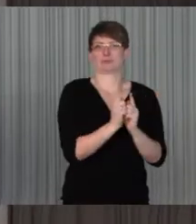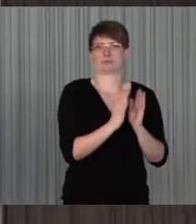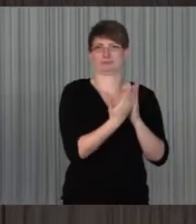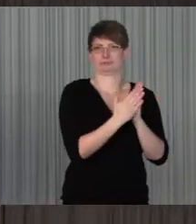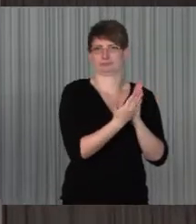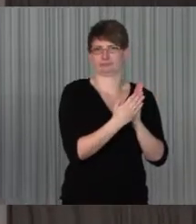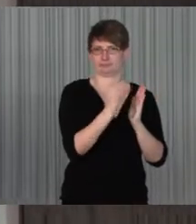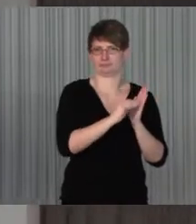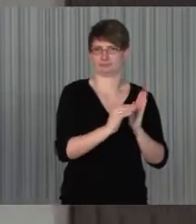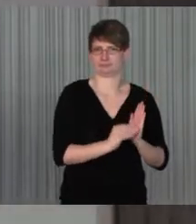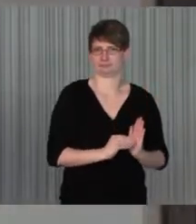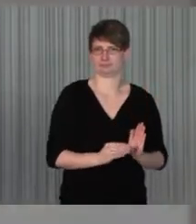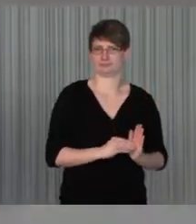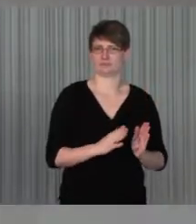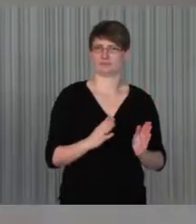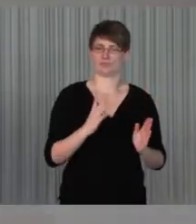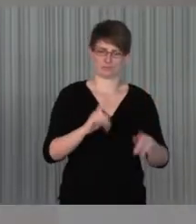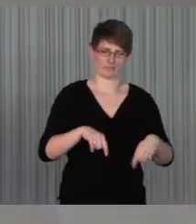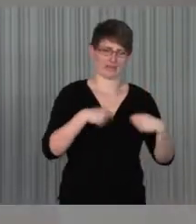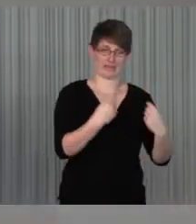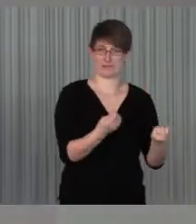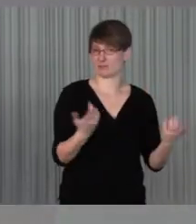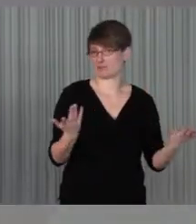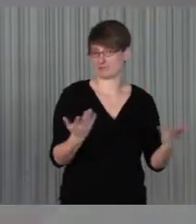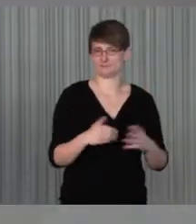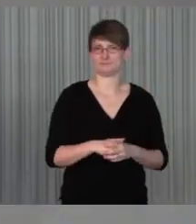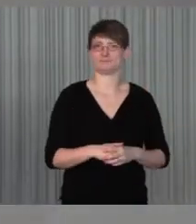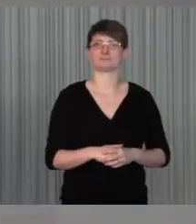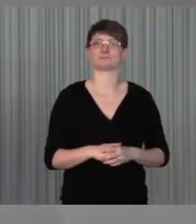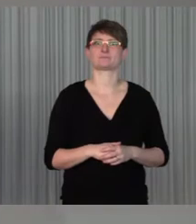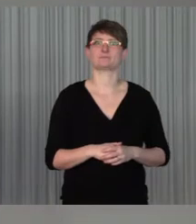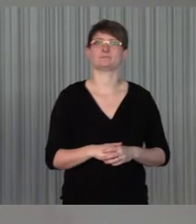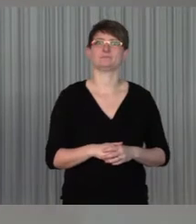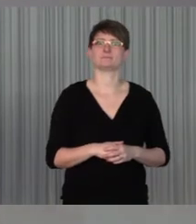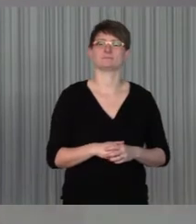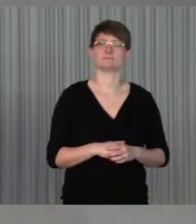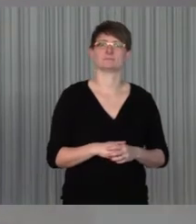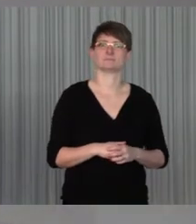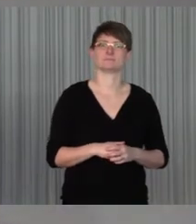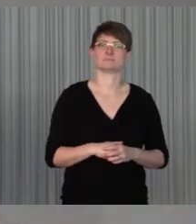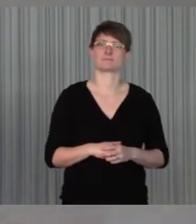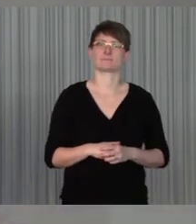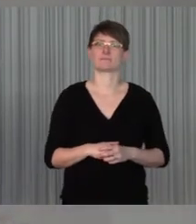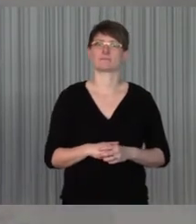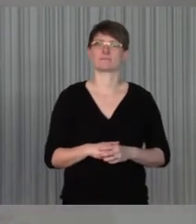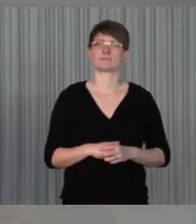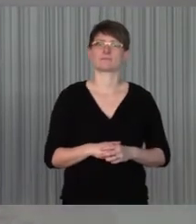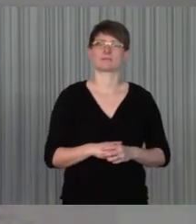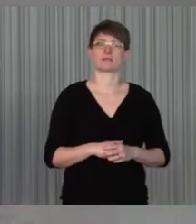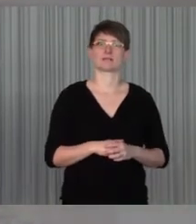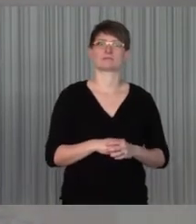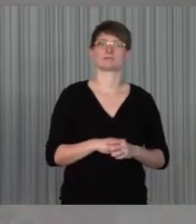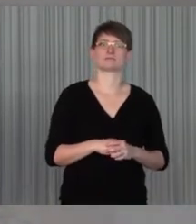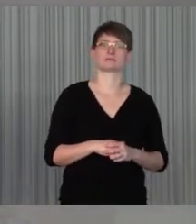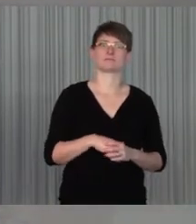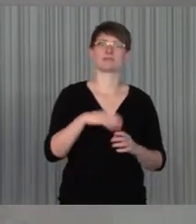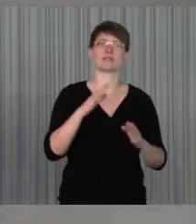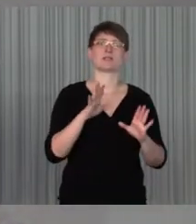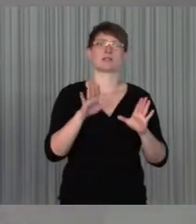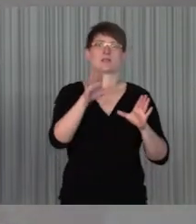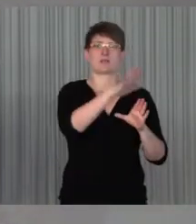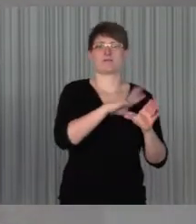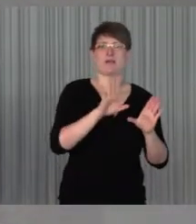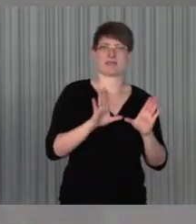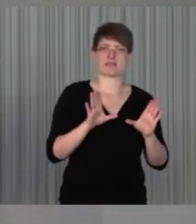wie das für das Ergebnis das zeigt. Inizieren wurden das von In der Gemeinde Leben, der Organisation von